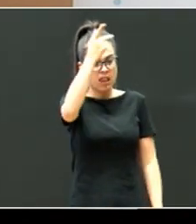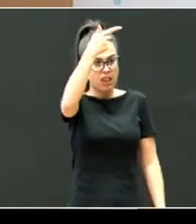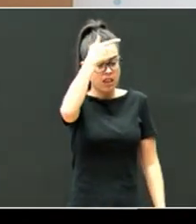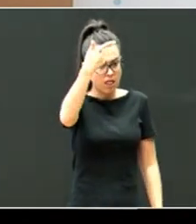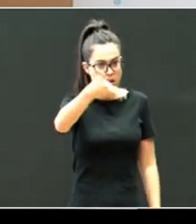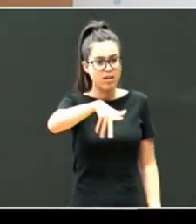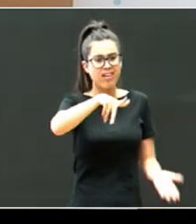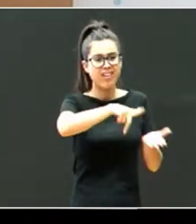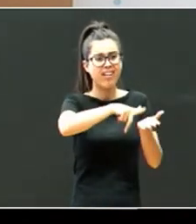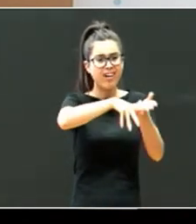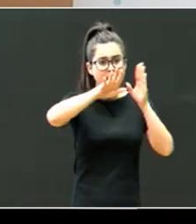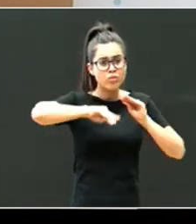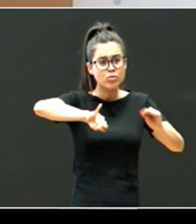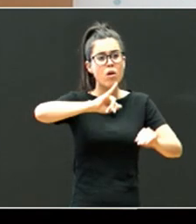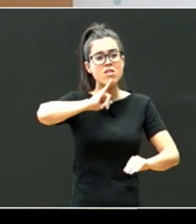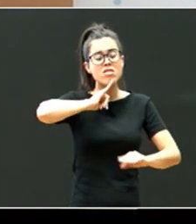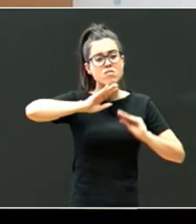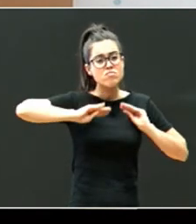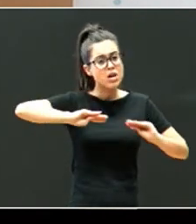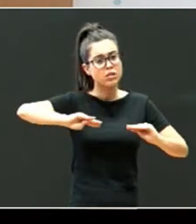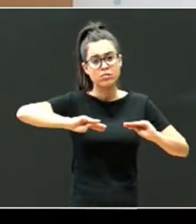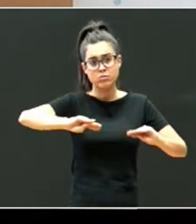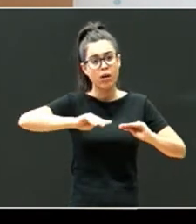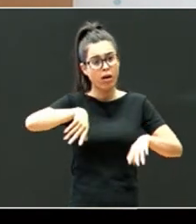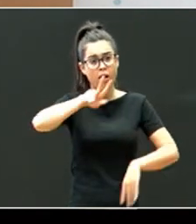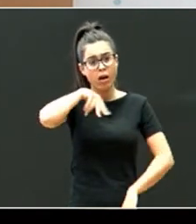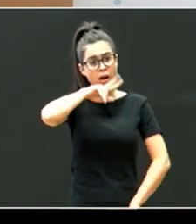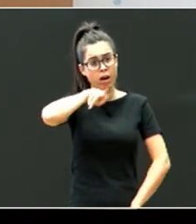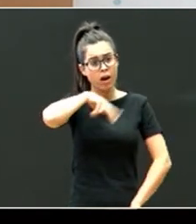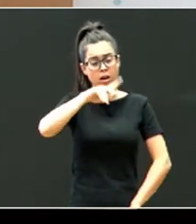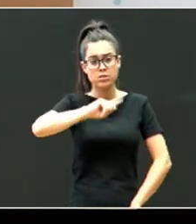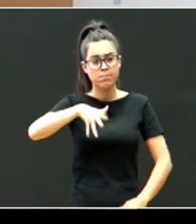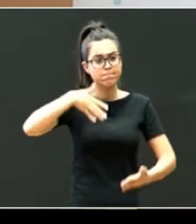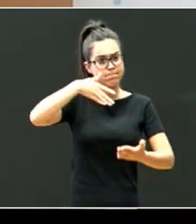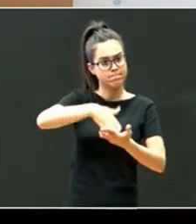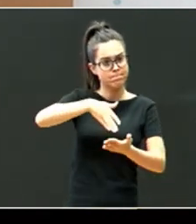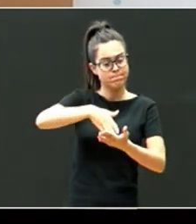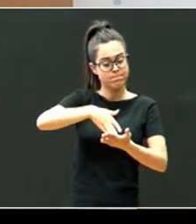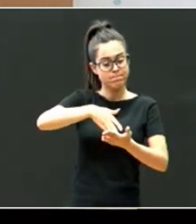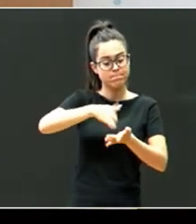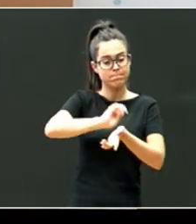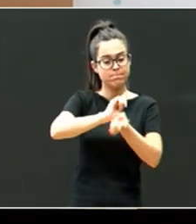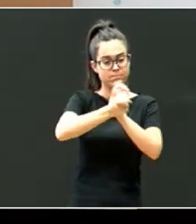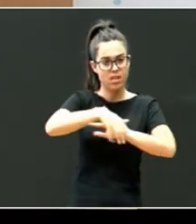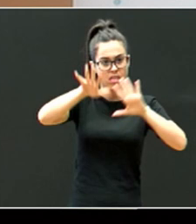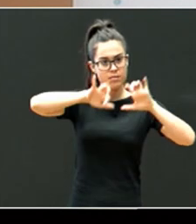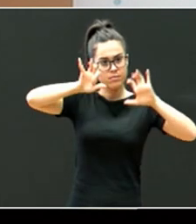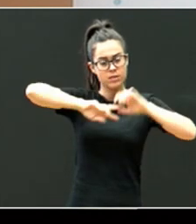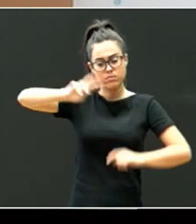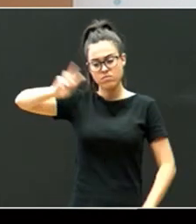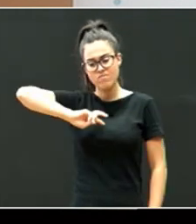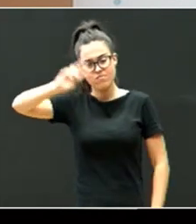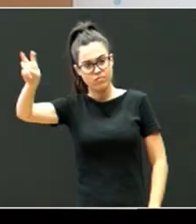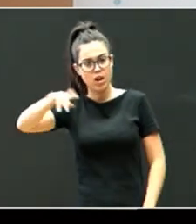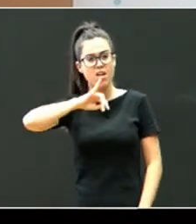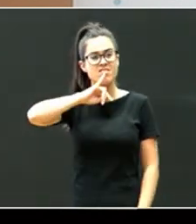bere izkuntza, bere ama izkuntza, ez du mantentzen, eten itxenda, eta berriz ikaze behar ditxur, ba, behar